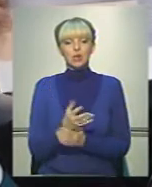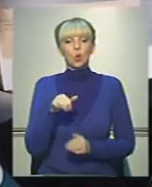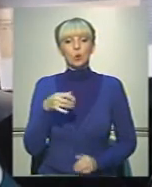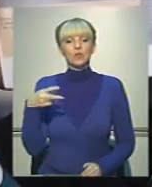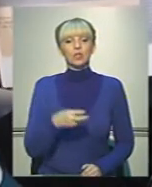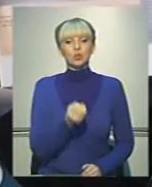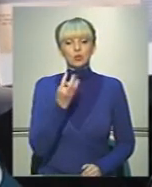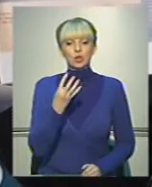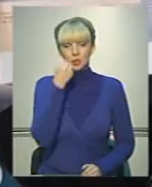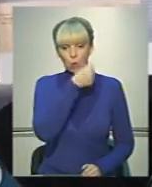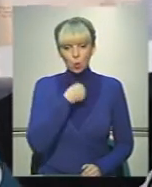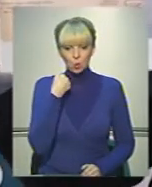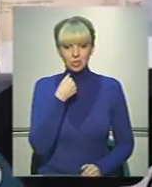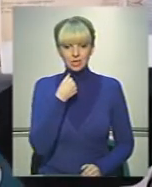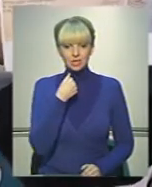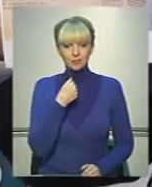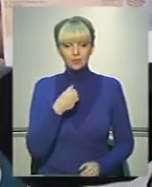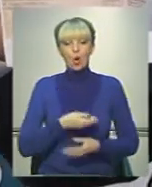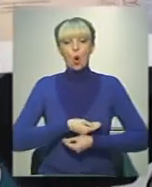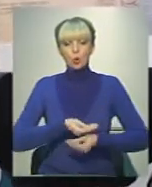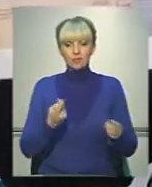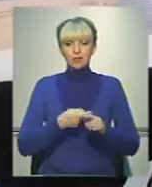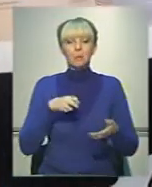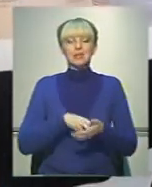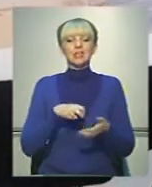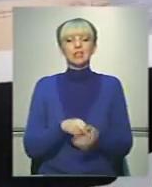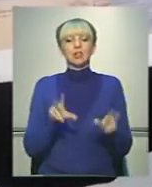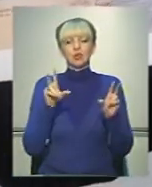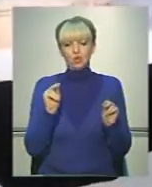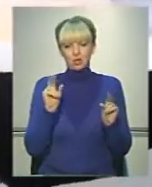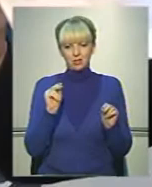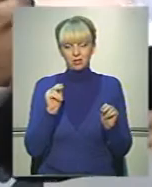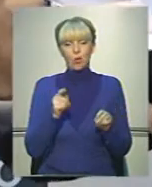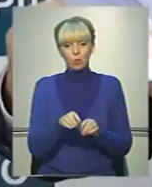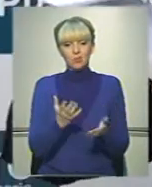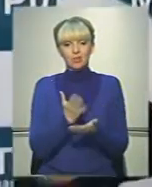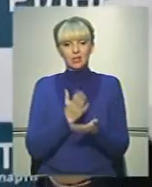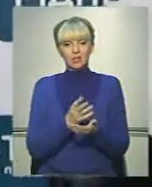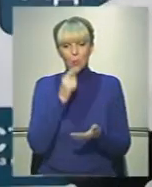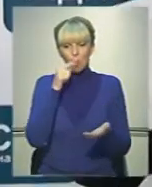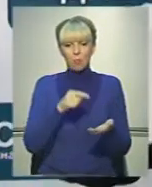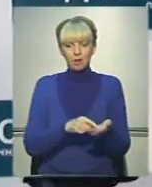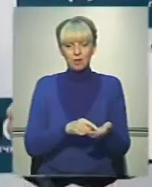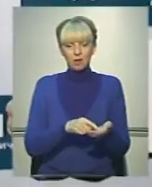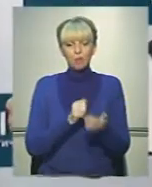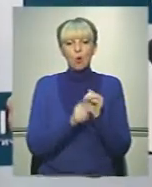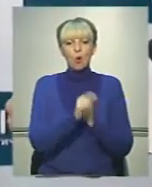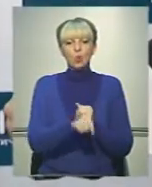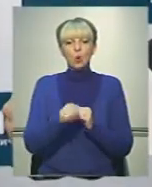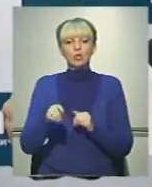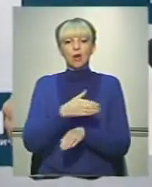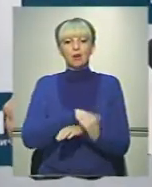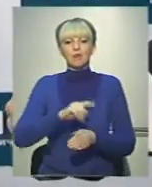2014 році роздав отакі листи щастя. Ось вони, які попадали по кожній